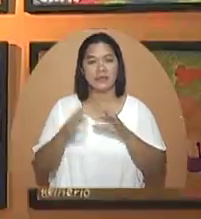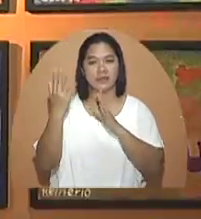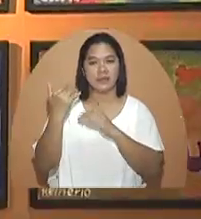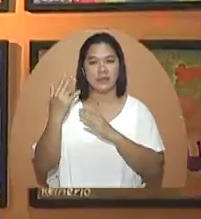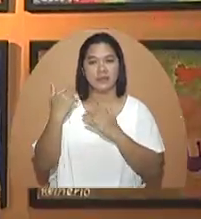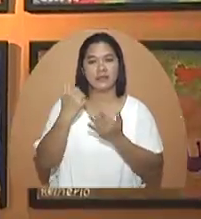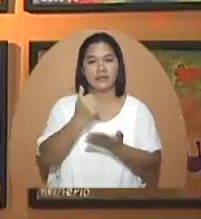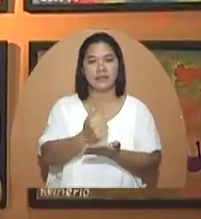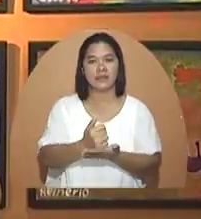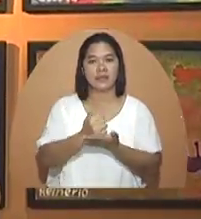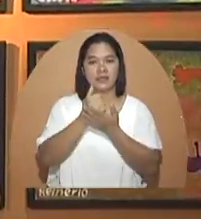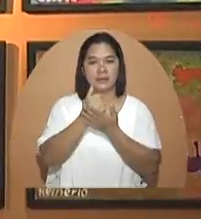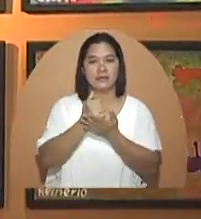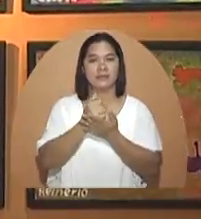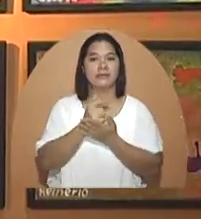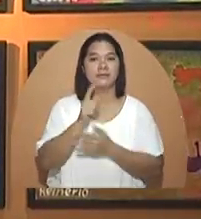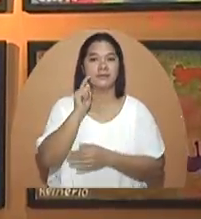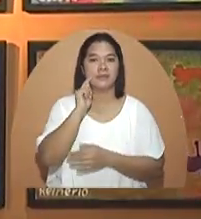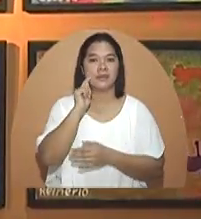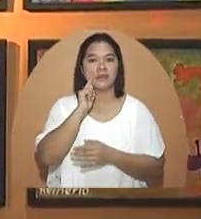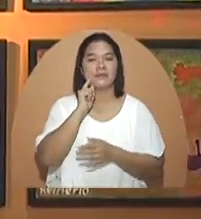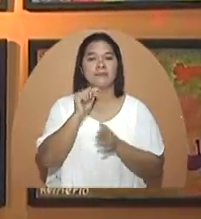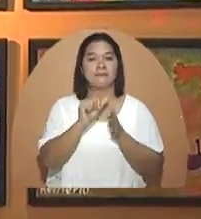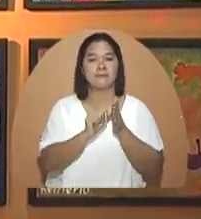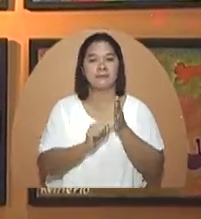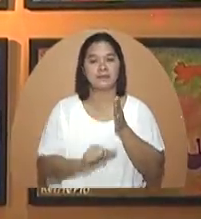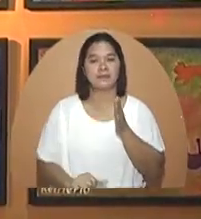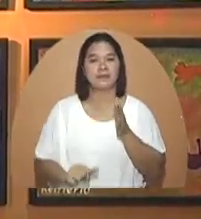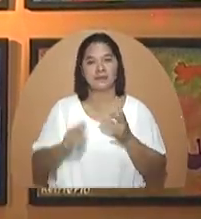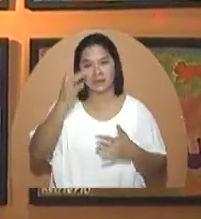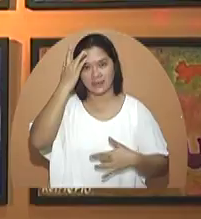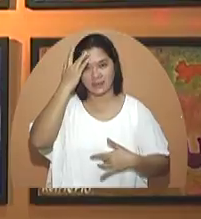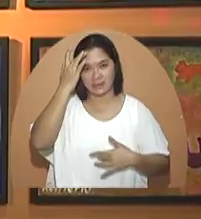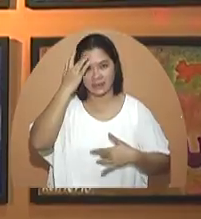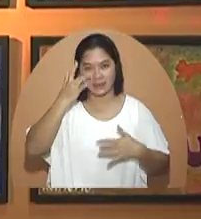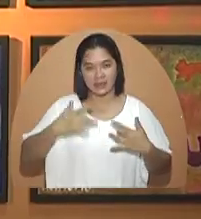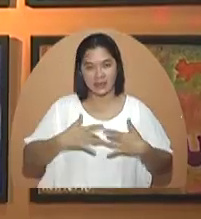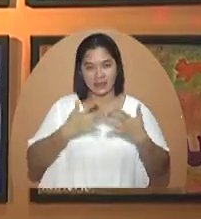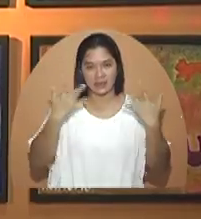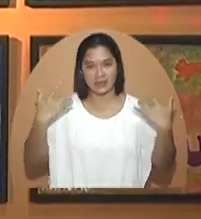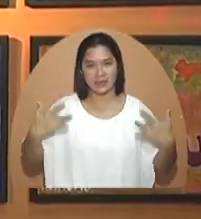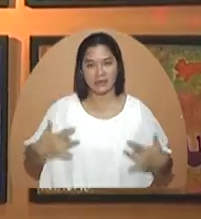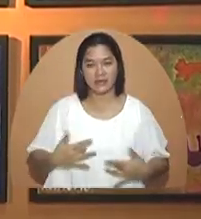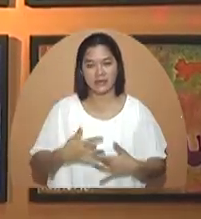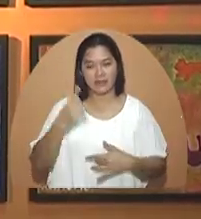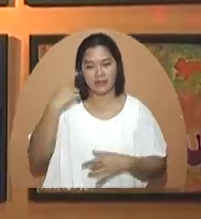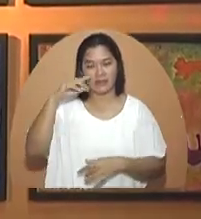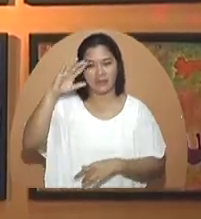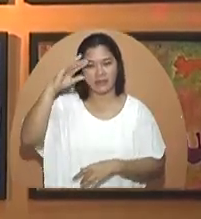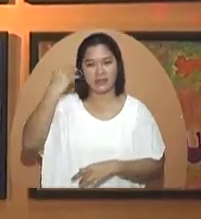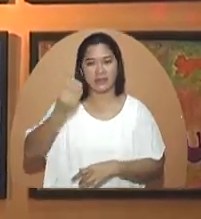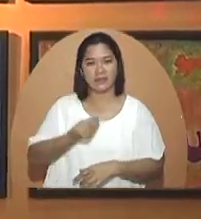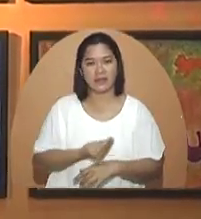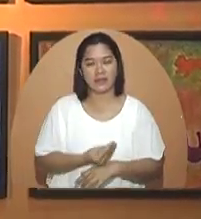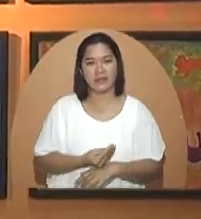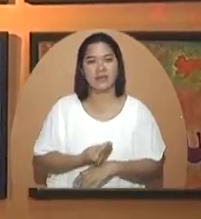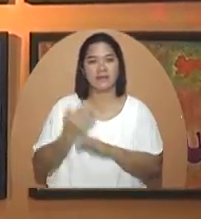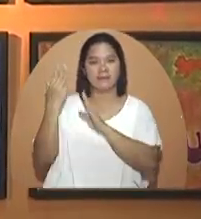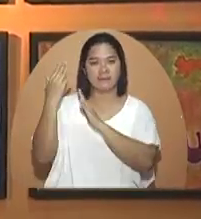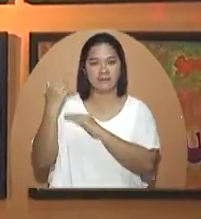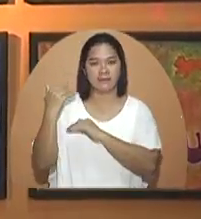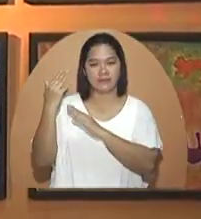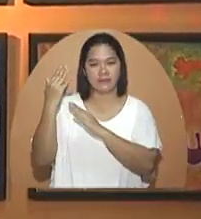Sana'y matulungan natin siya na makapagpa-opera sa kanyang sakit sa puso para sa kanyang anak na rin